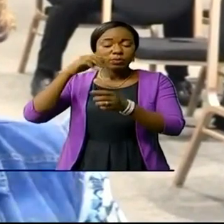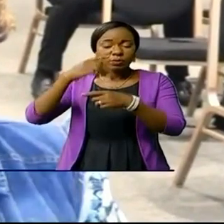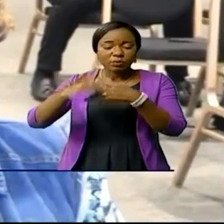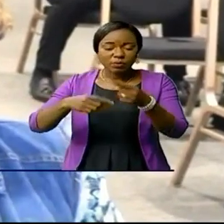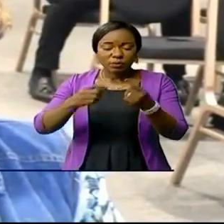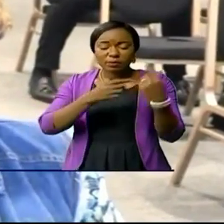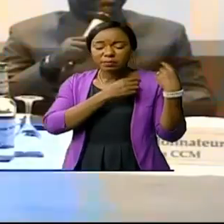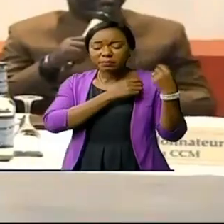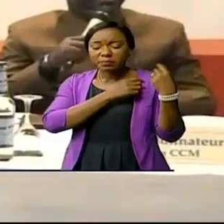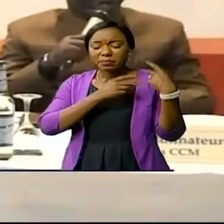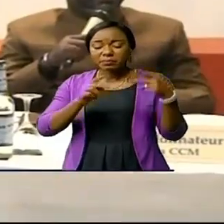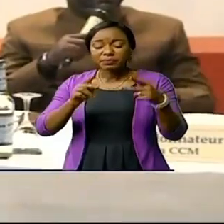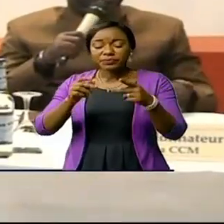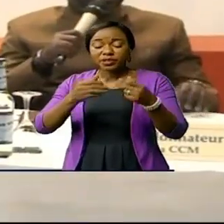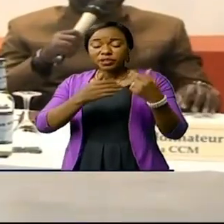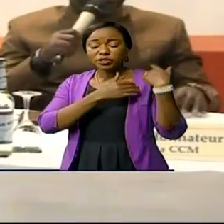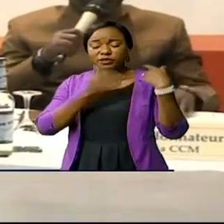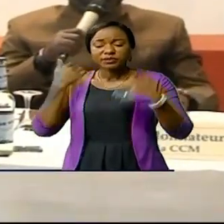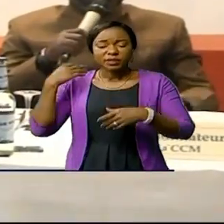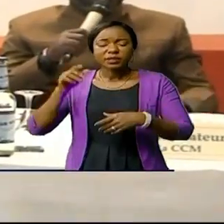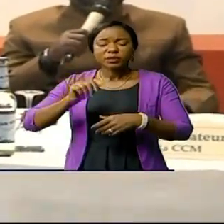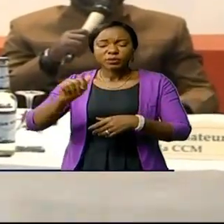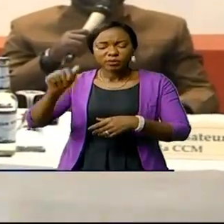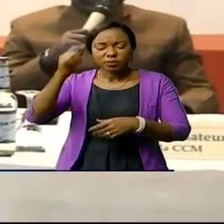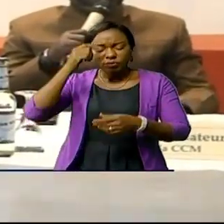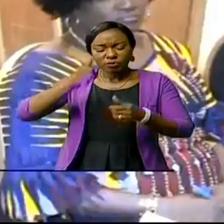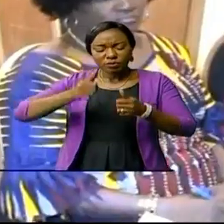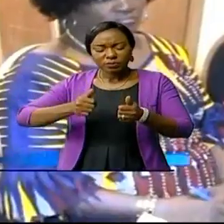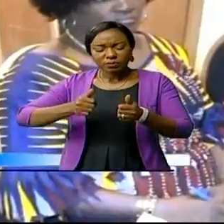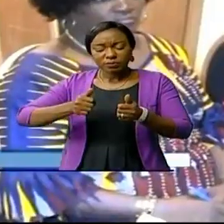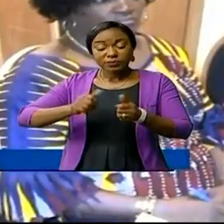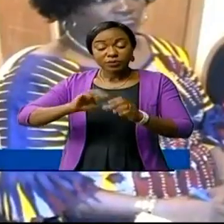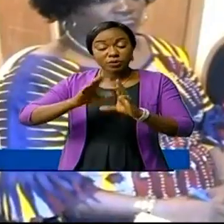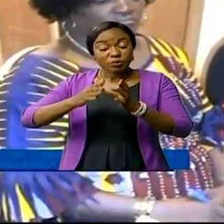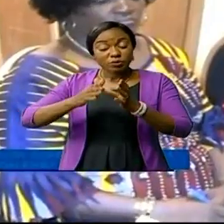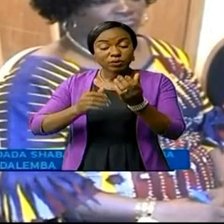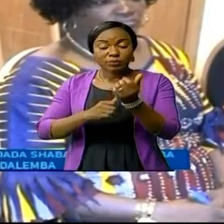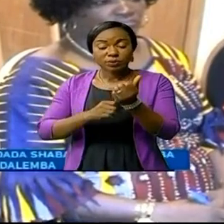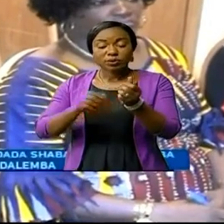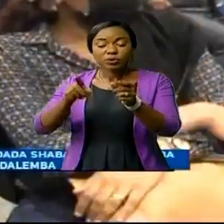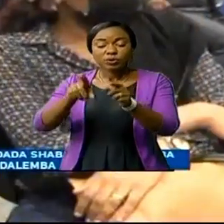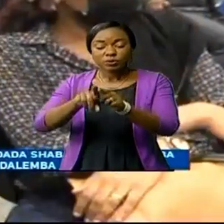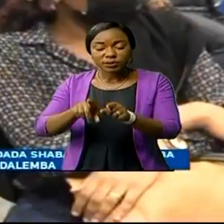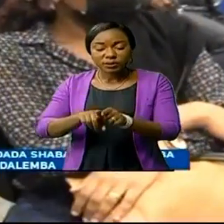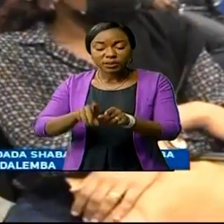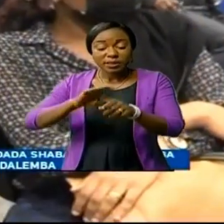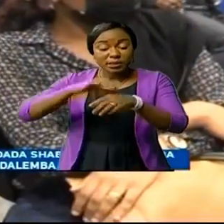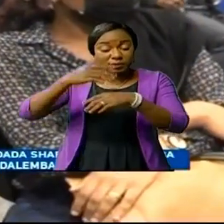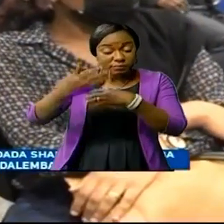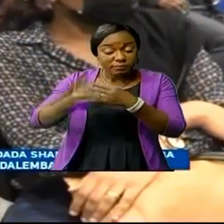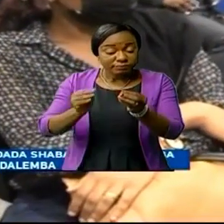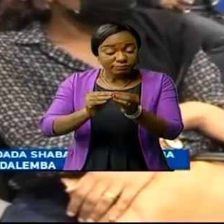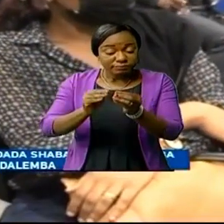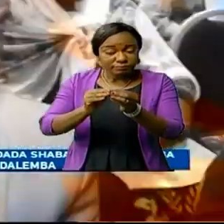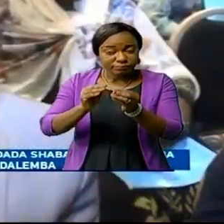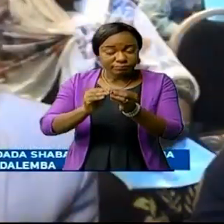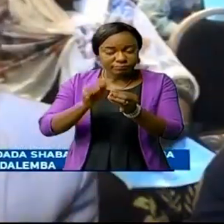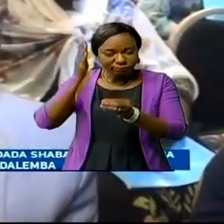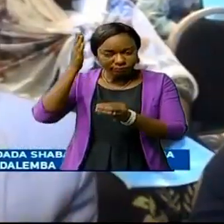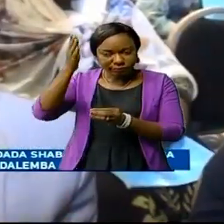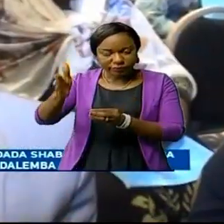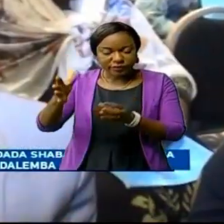les chefs de l'État pour le bien-être de la collectivité nationale. Une autre réunion est prévue dans les prochains jours. Cette fois-là, ce sera